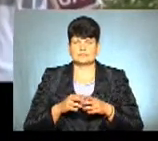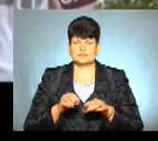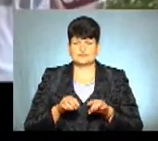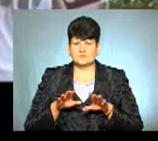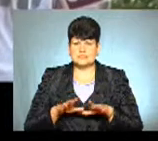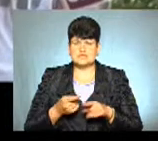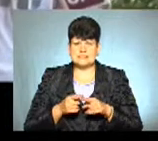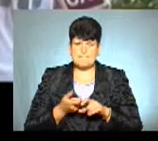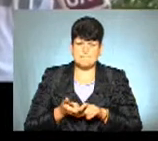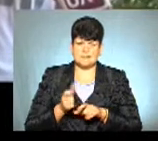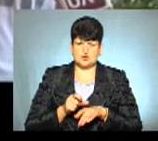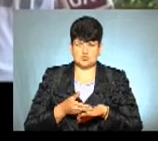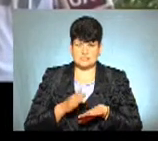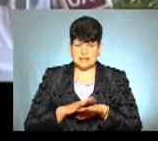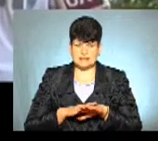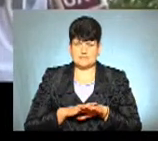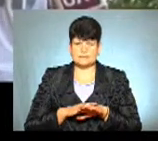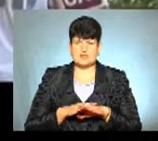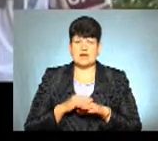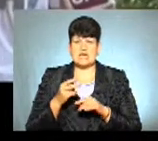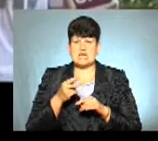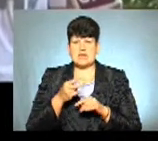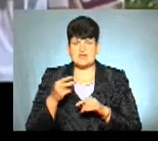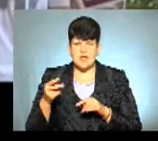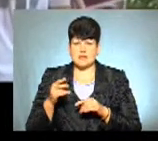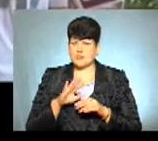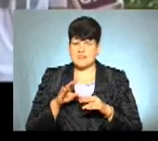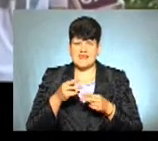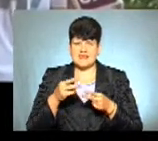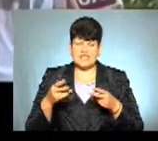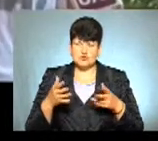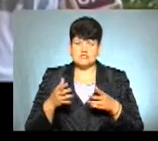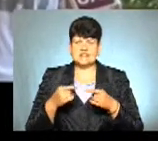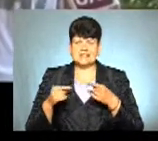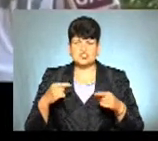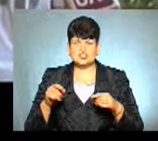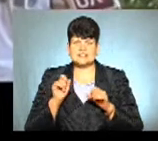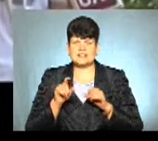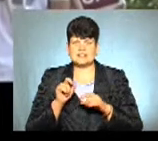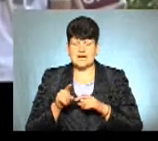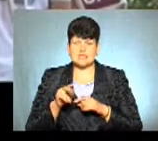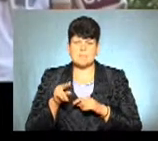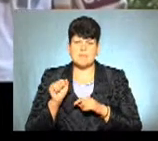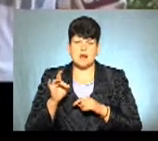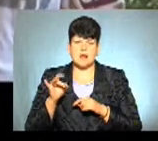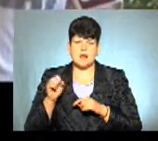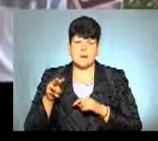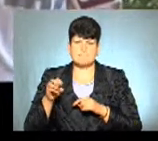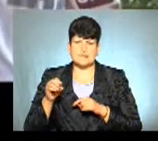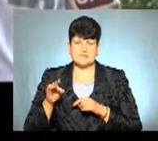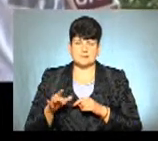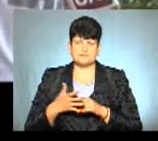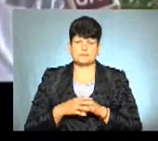підвищеної складності, тобто рівняння або нерівності, інші завдання з параметром. Оскільки